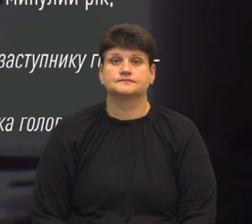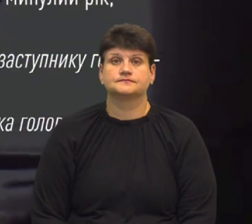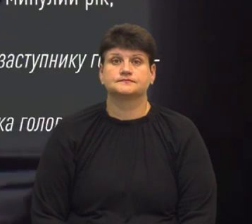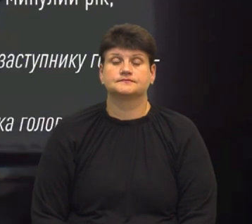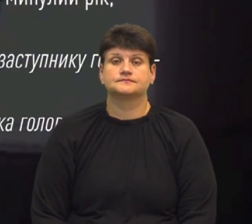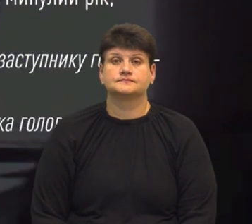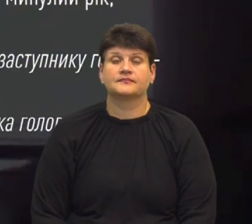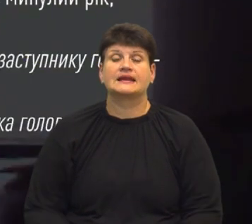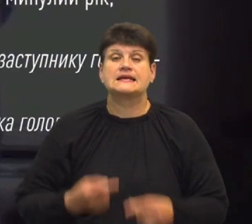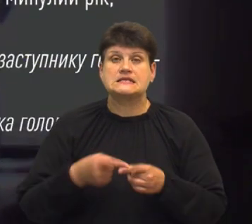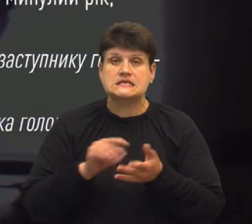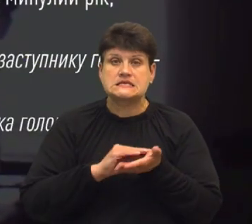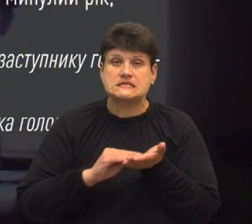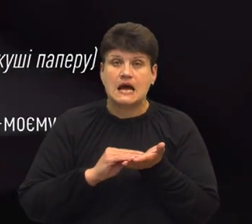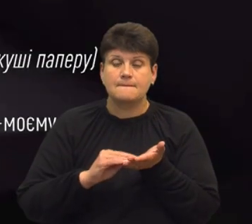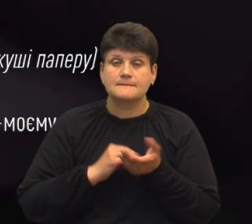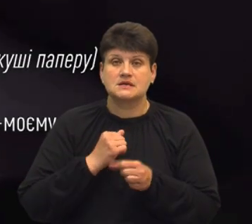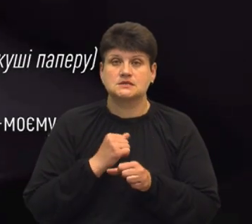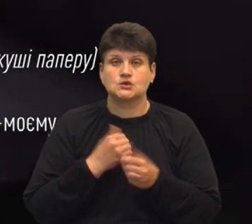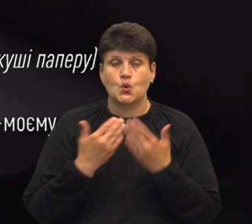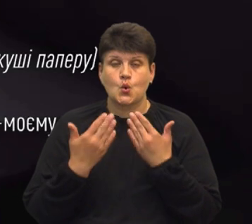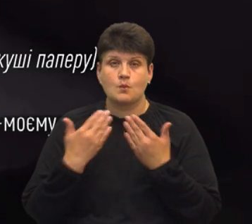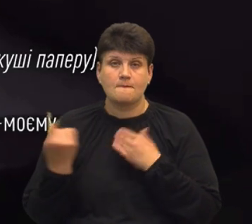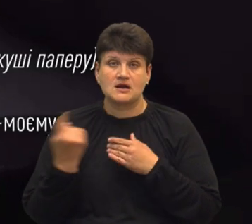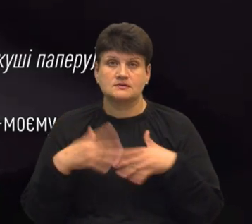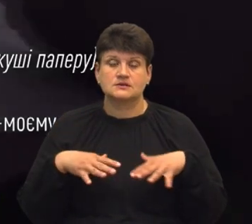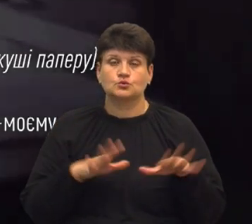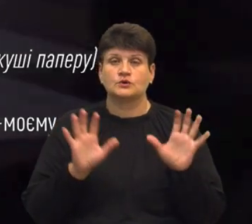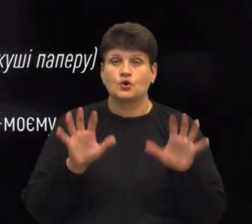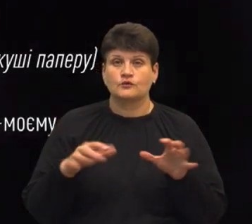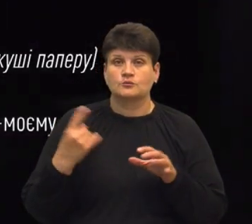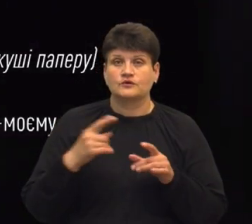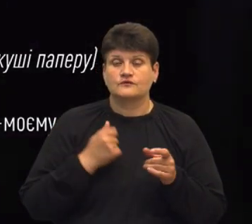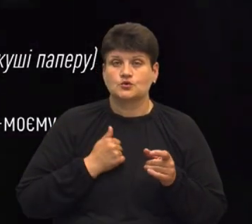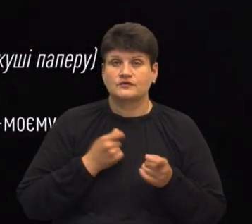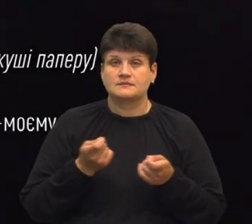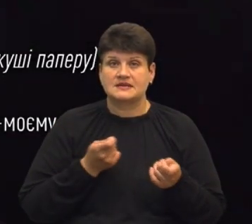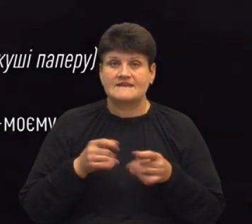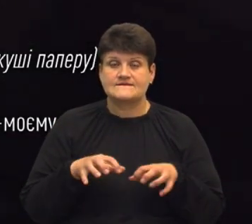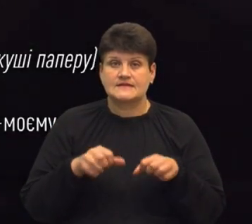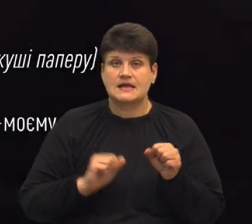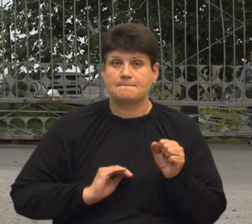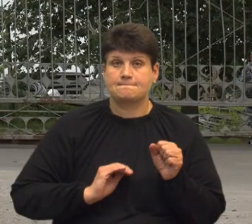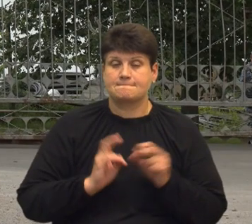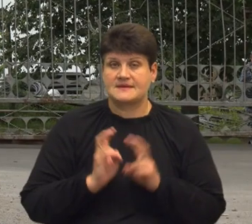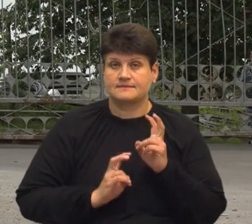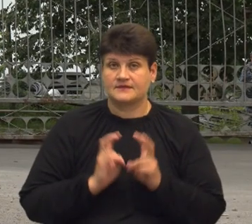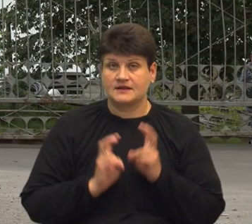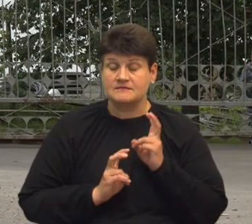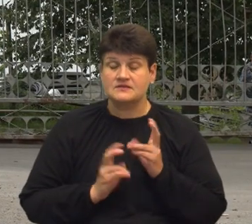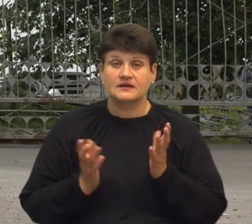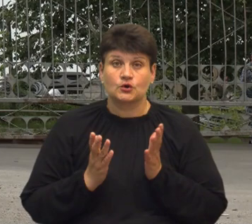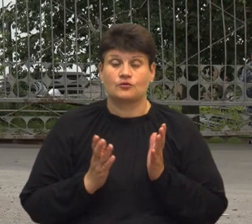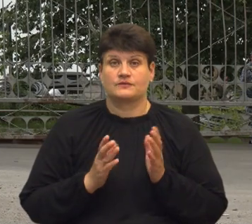Це запис розмови між першим заступником голови обласної військової адміністрації та власником підприємства, у якого, за інформацією